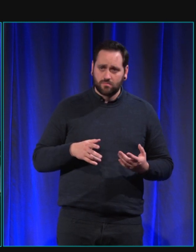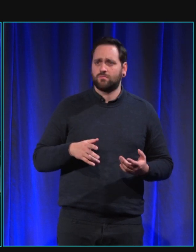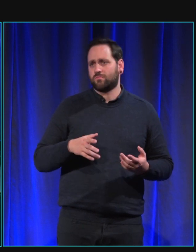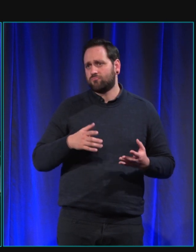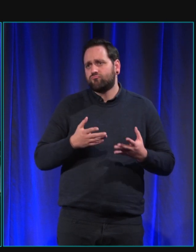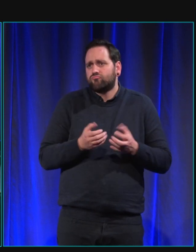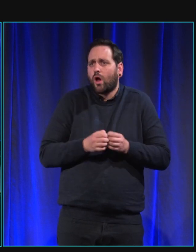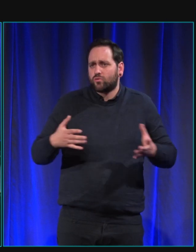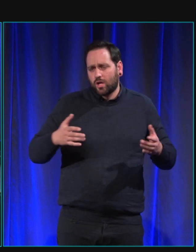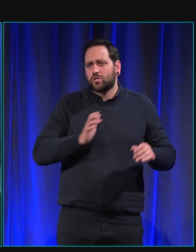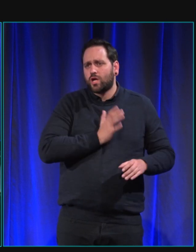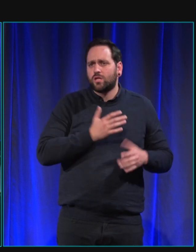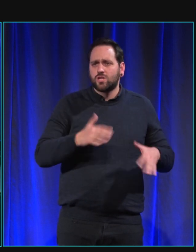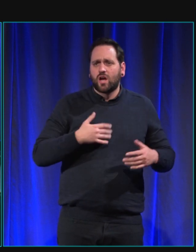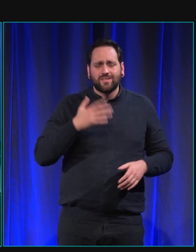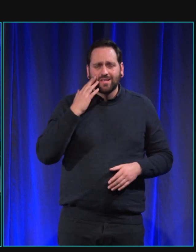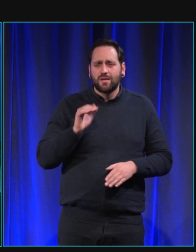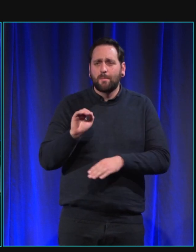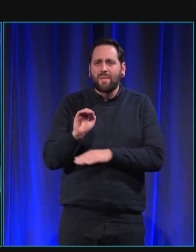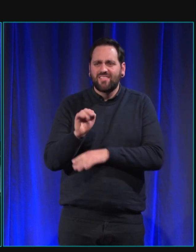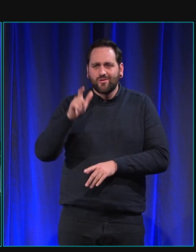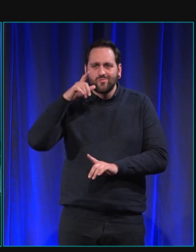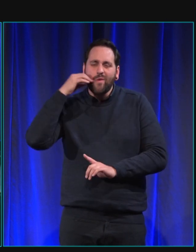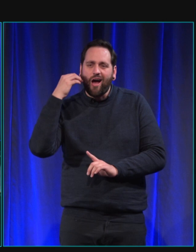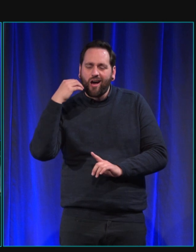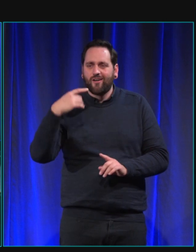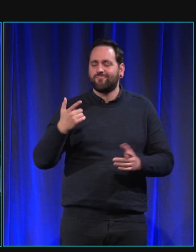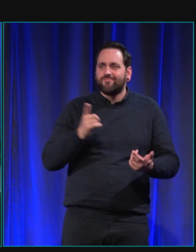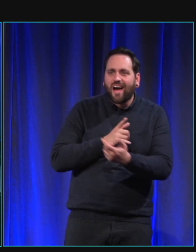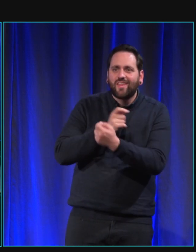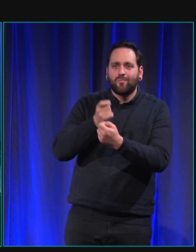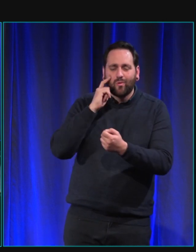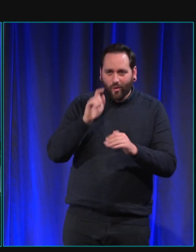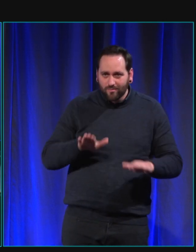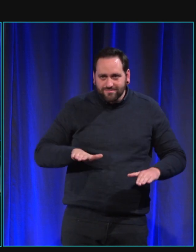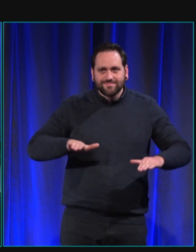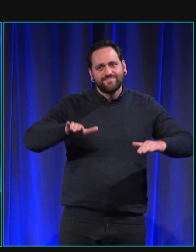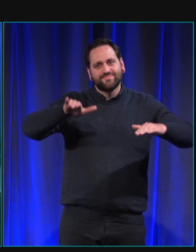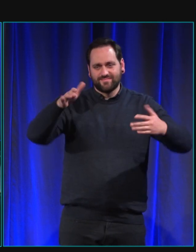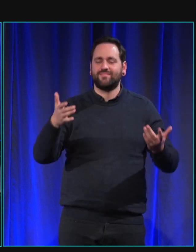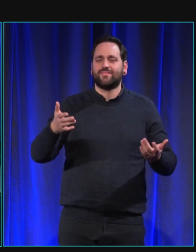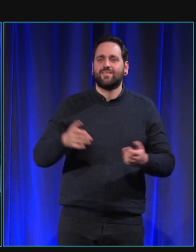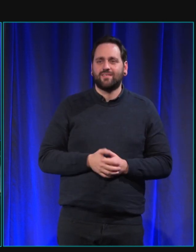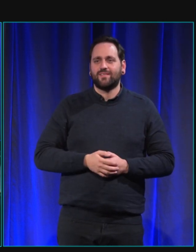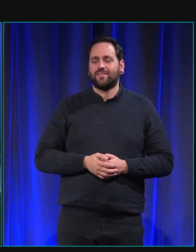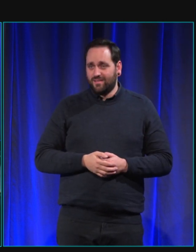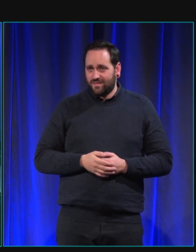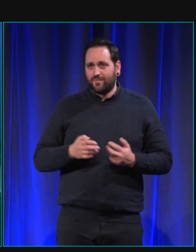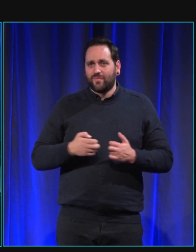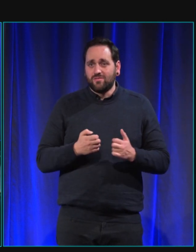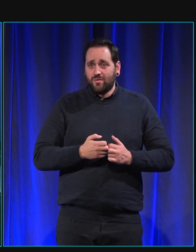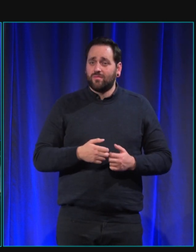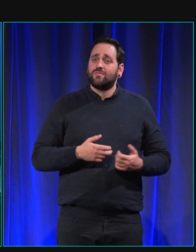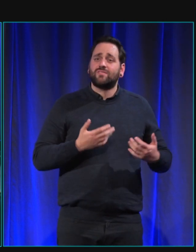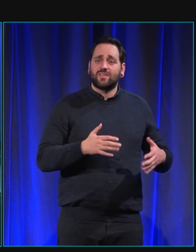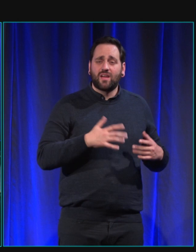maître ils grandissent avec leur maître nous un des chiens de propriétaire justement à deux mois il faisait déjà le réveil pour